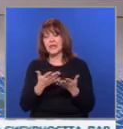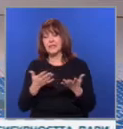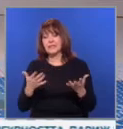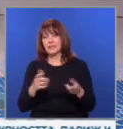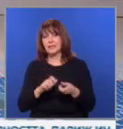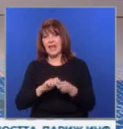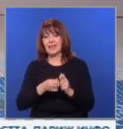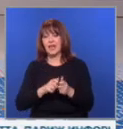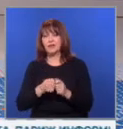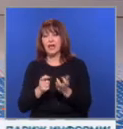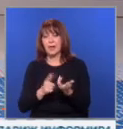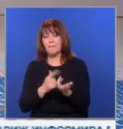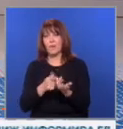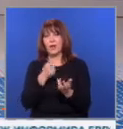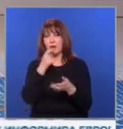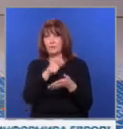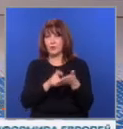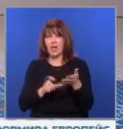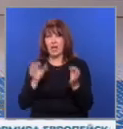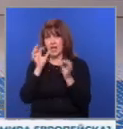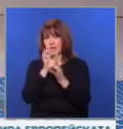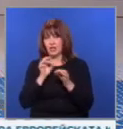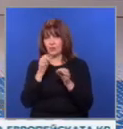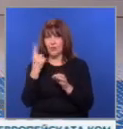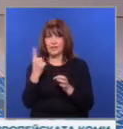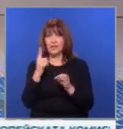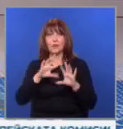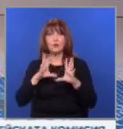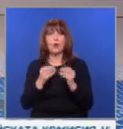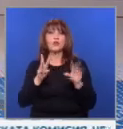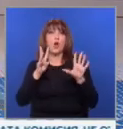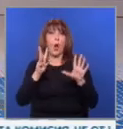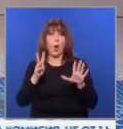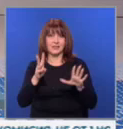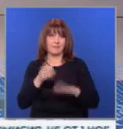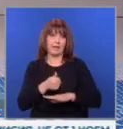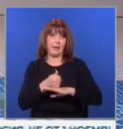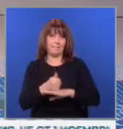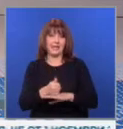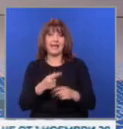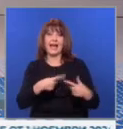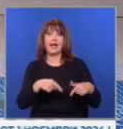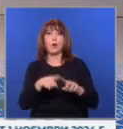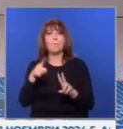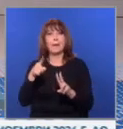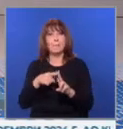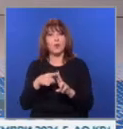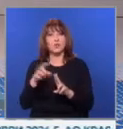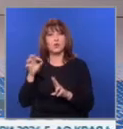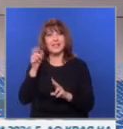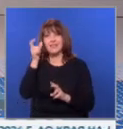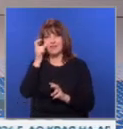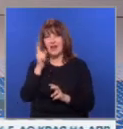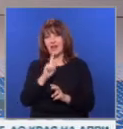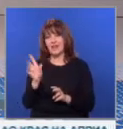броенето на бюлетините. Нито един от общо 8-те кандидати за кмет на районите Приморски и Одесос във Варна не